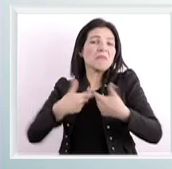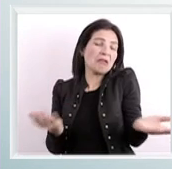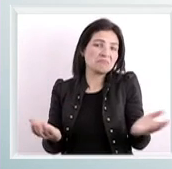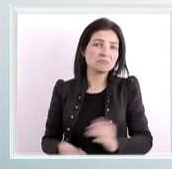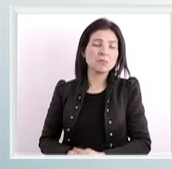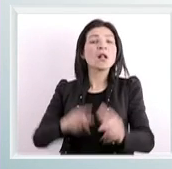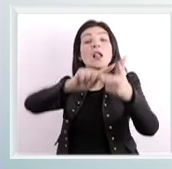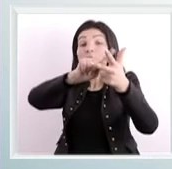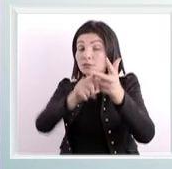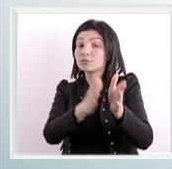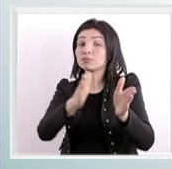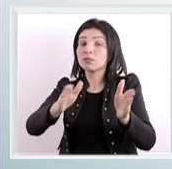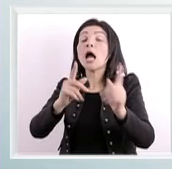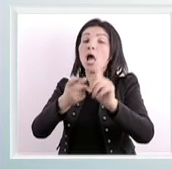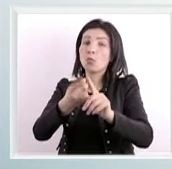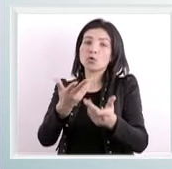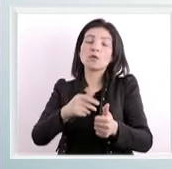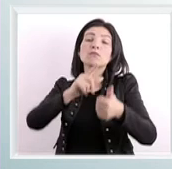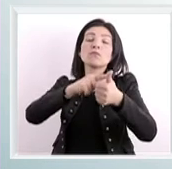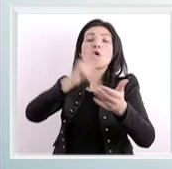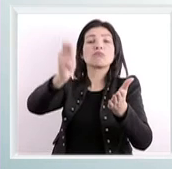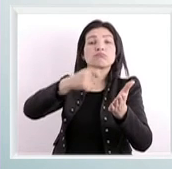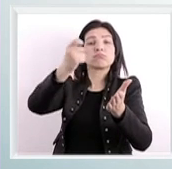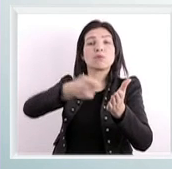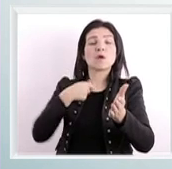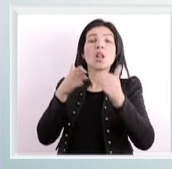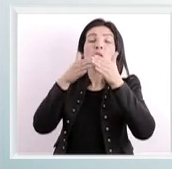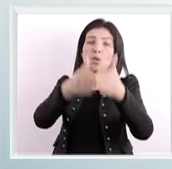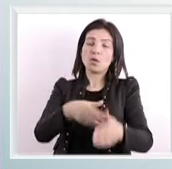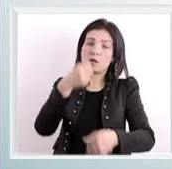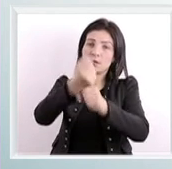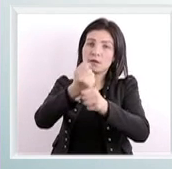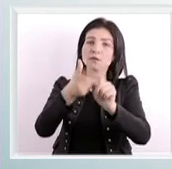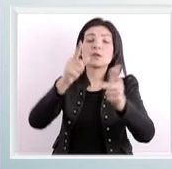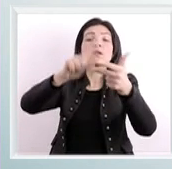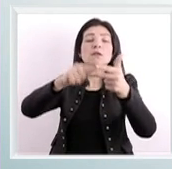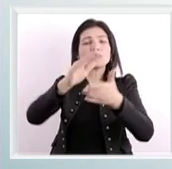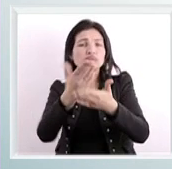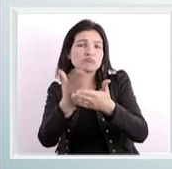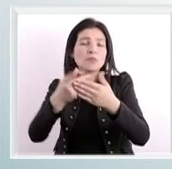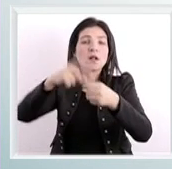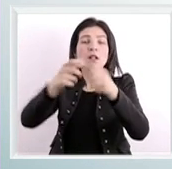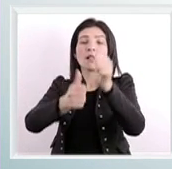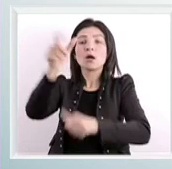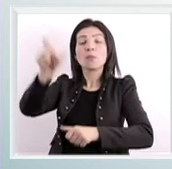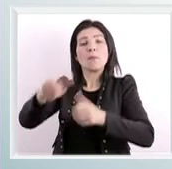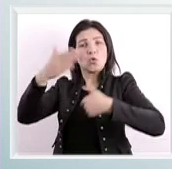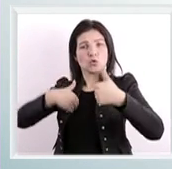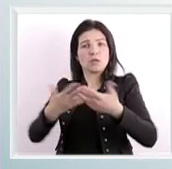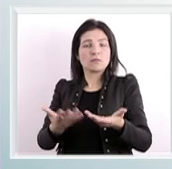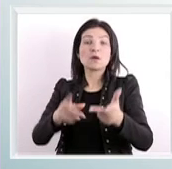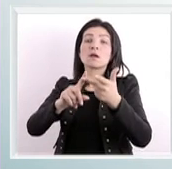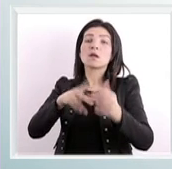فمت ليس مراحل مهمة كيفية تحرير عرض التشغيل كيفية الأعداد لاختبار المراشح ذوي الإعاقة